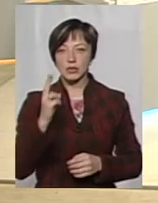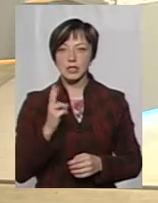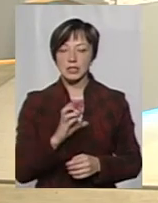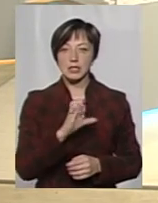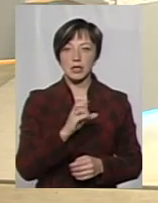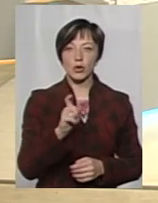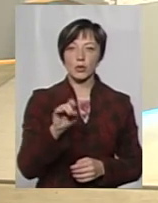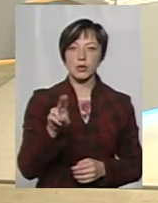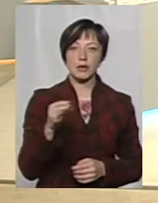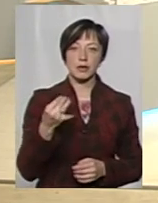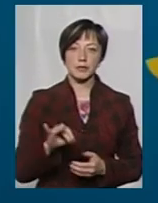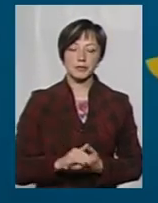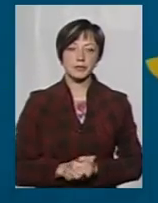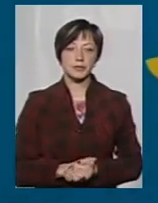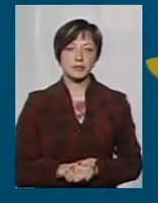Худого. Прошу.